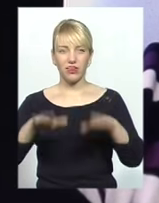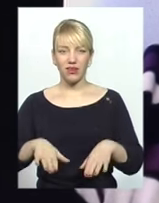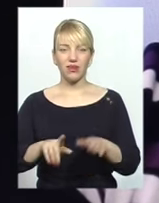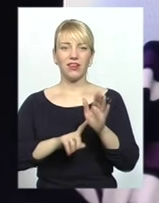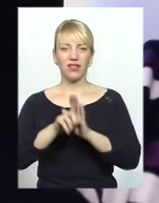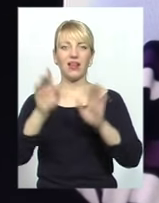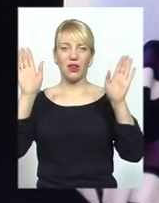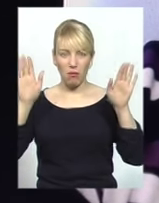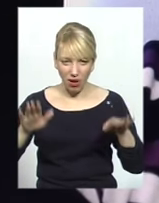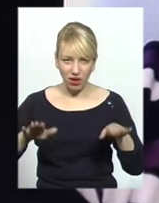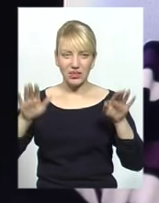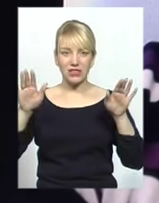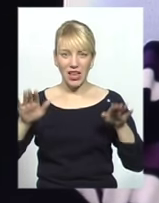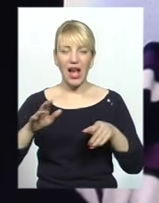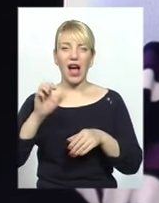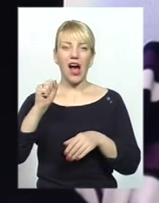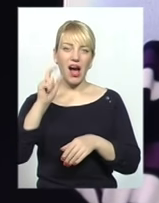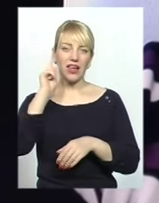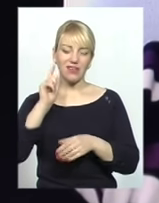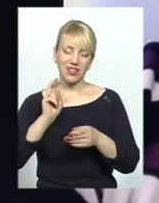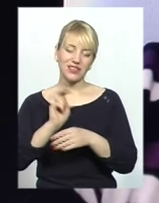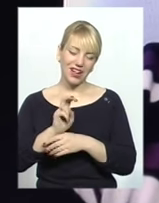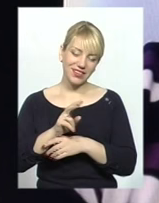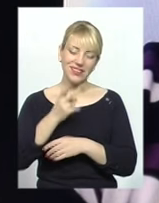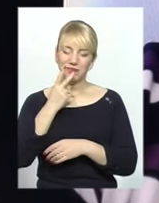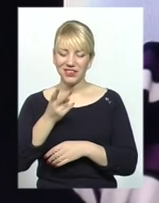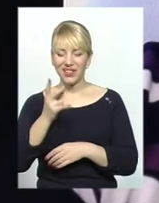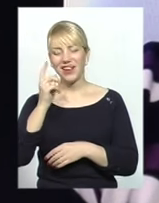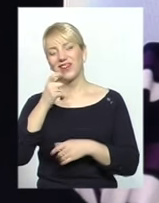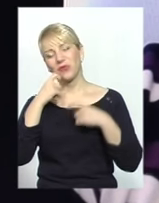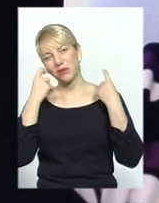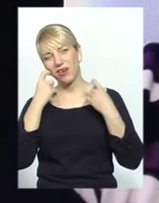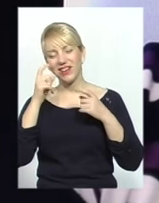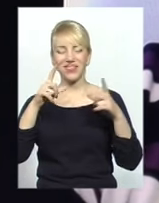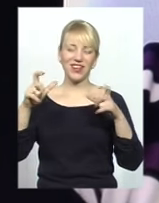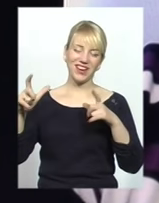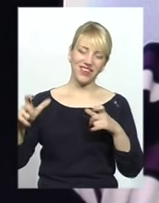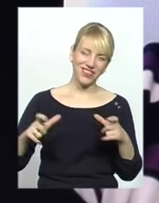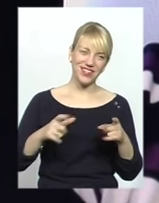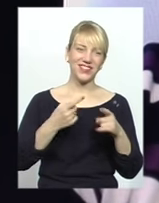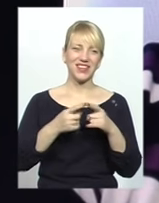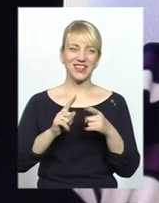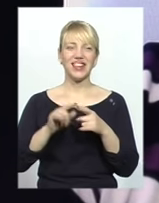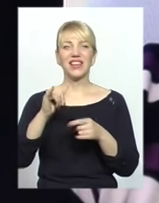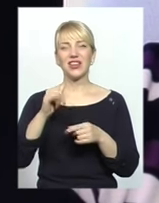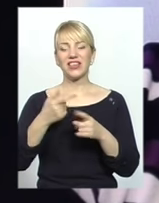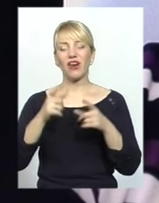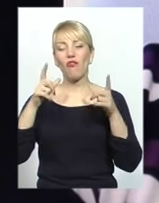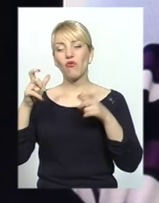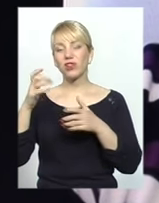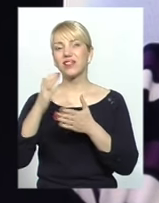Євреї заходили, смотрели, улыбались, виходили, фотографували. Цих фотографій дуже багато є в сеті.